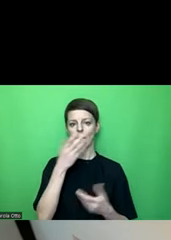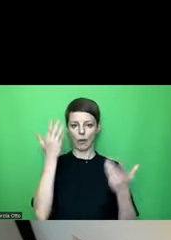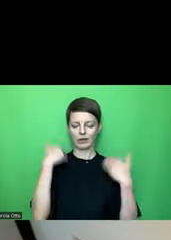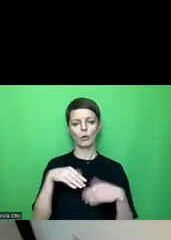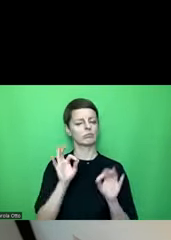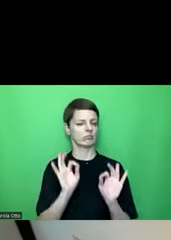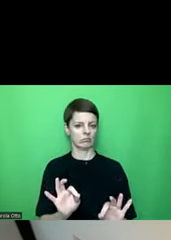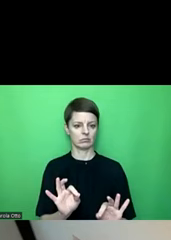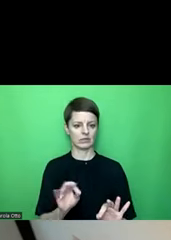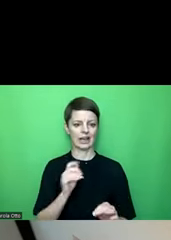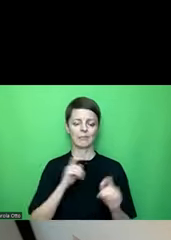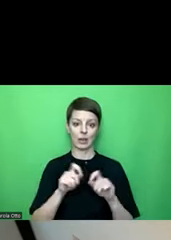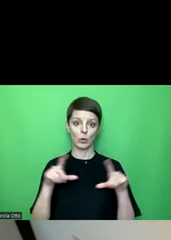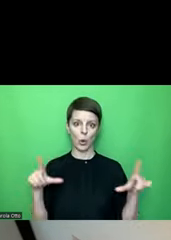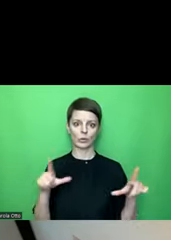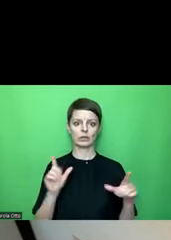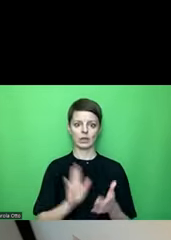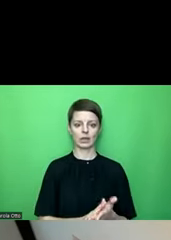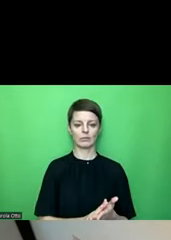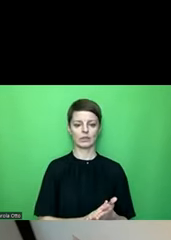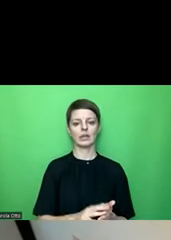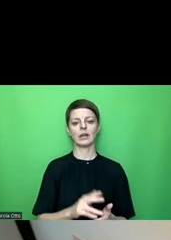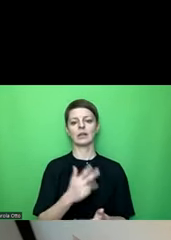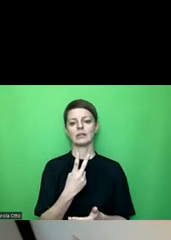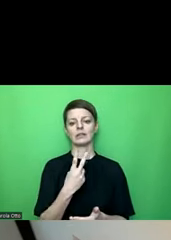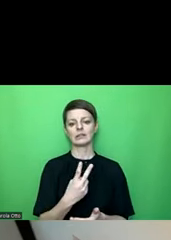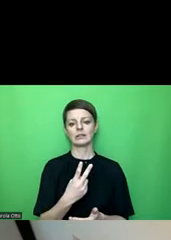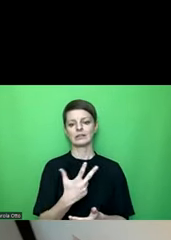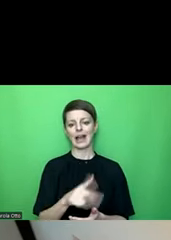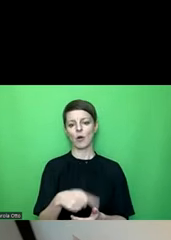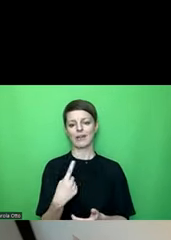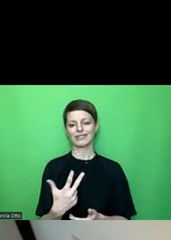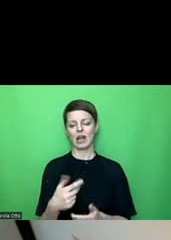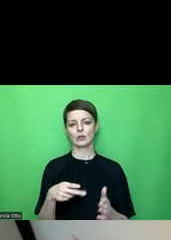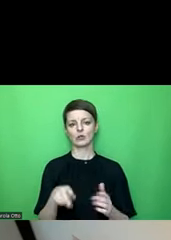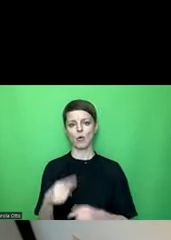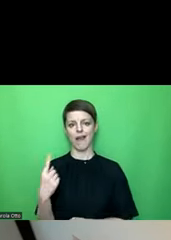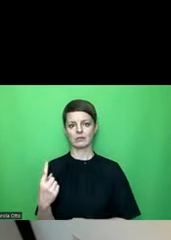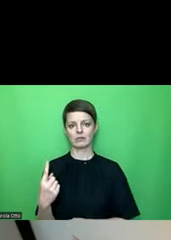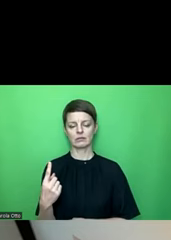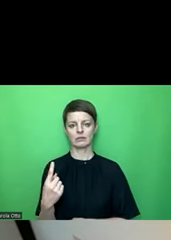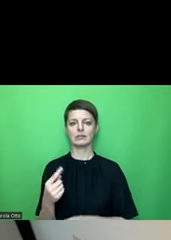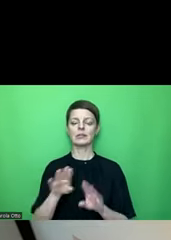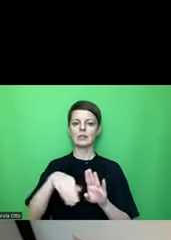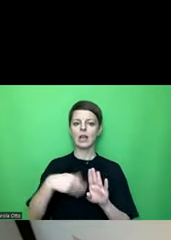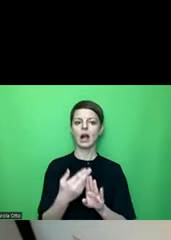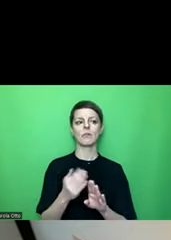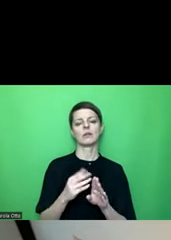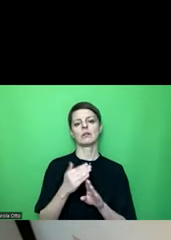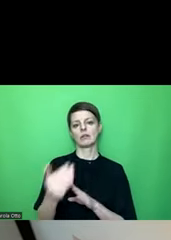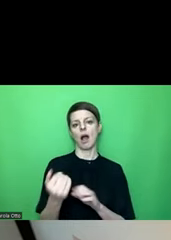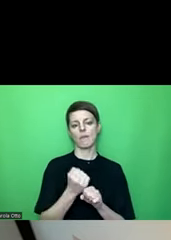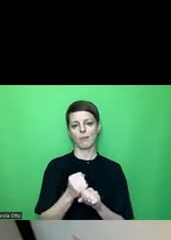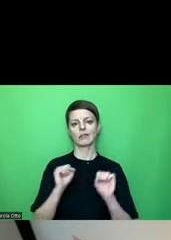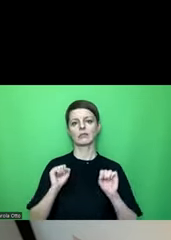Ja, ich müsste es größer machen, dann geht es, jetzt habe ich hier 3,3 zu 1. Ich kann jetzt diese Diagramme nachbearbeiten und das ist wichtig